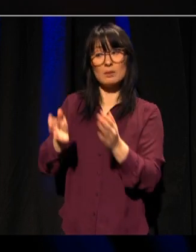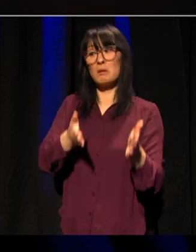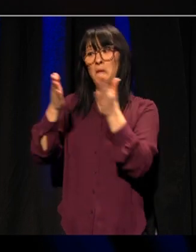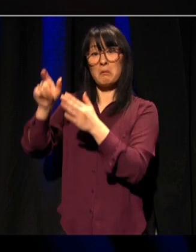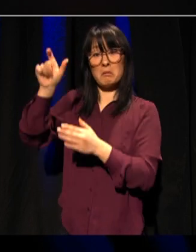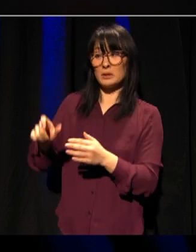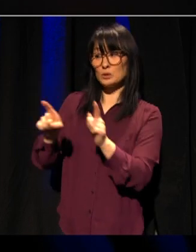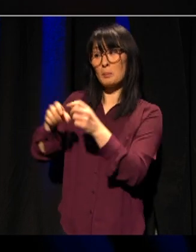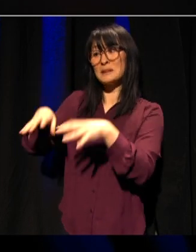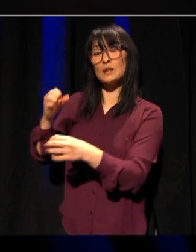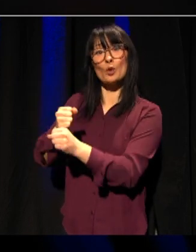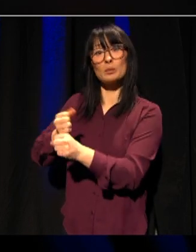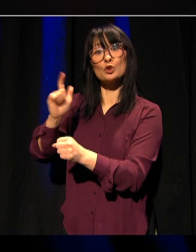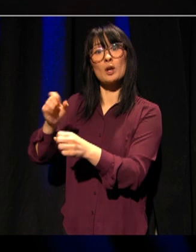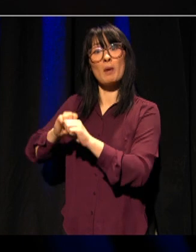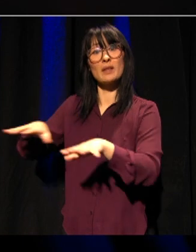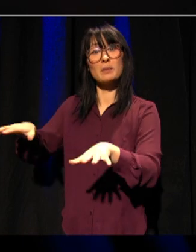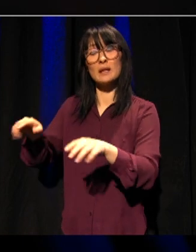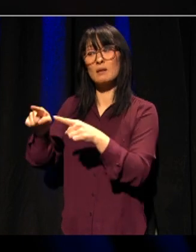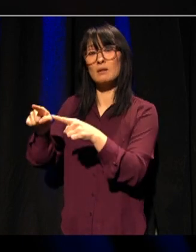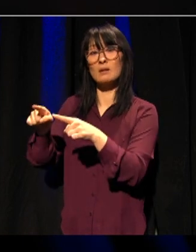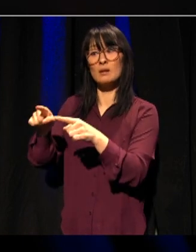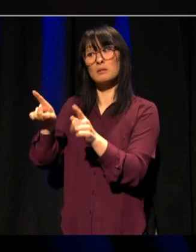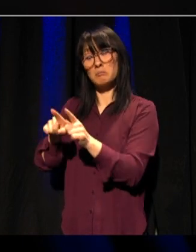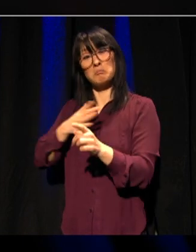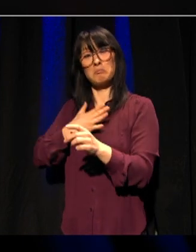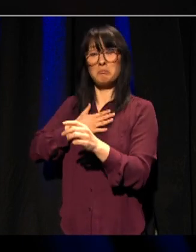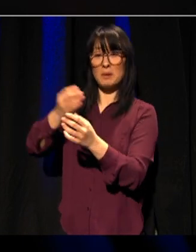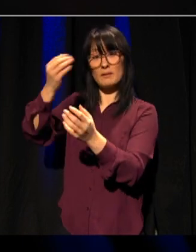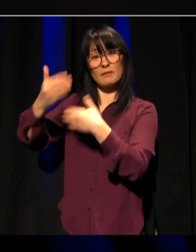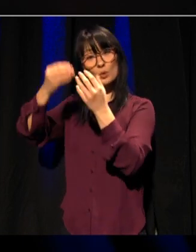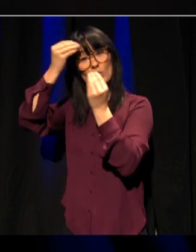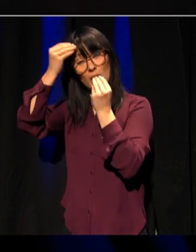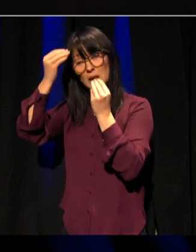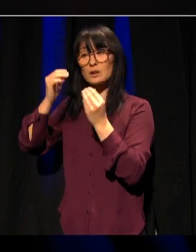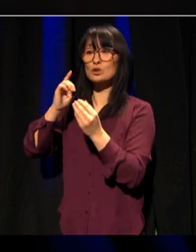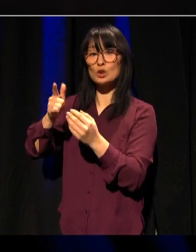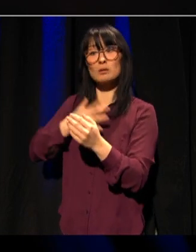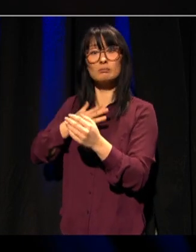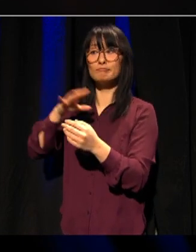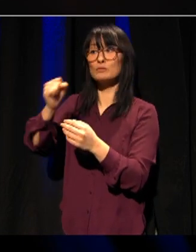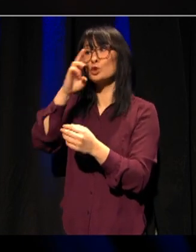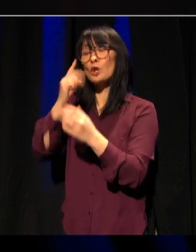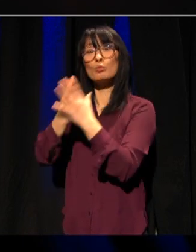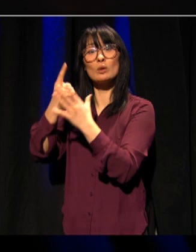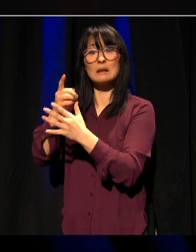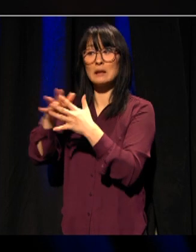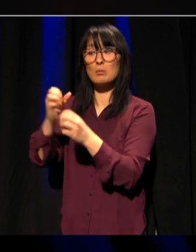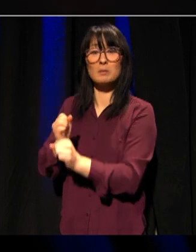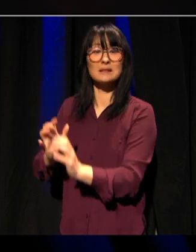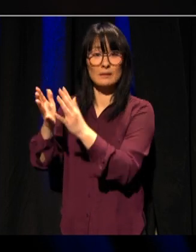som mistet jobben under pandemien, og som vil videreutdanne seg for nye muligheter i arbeidslivet.